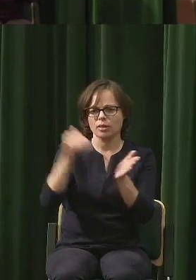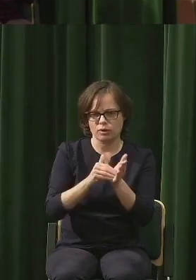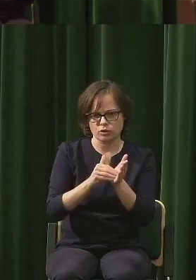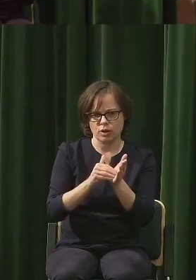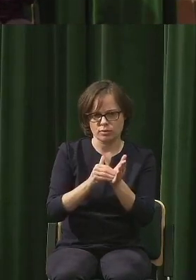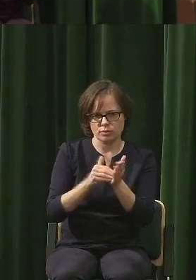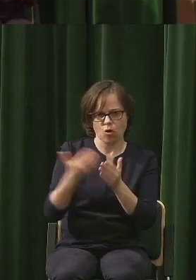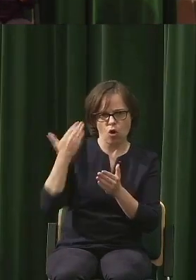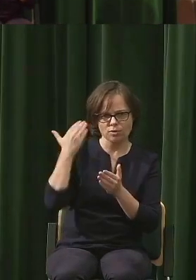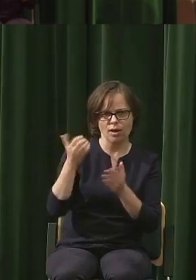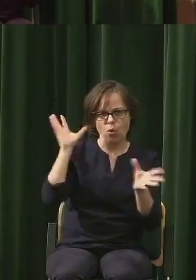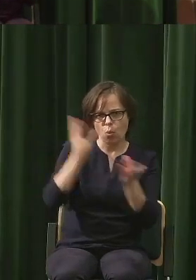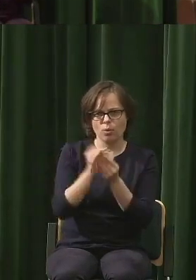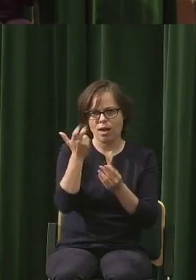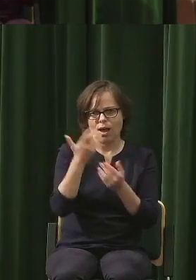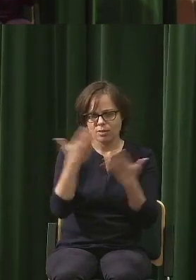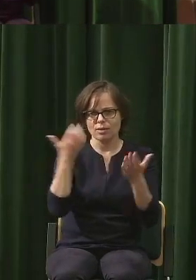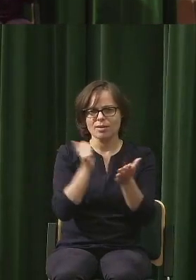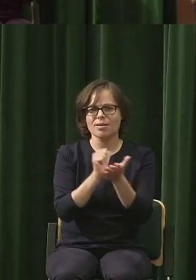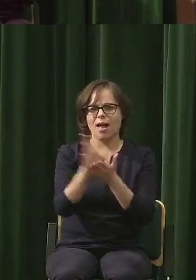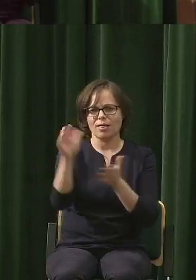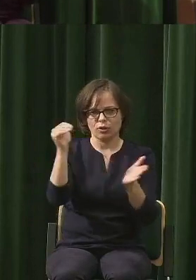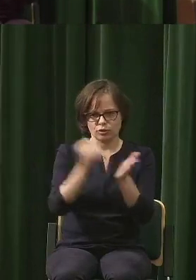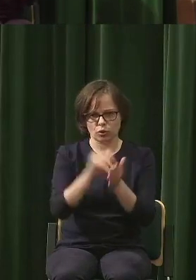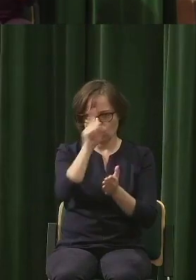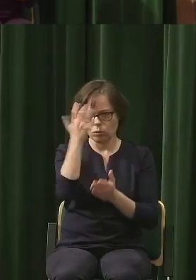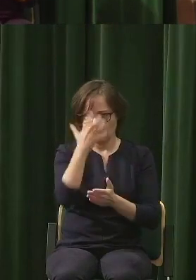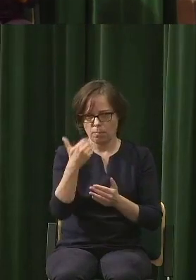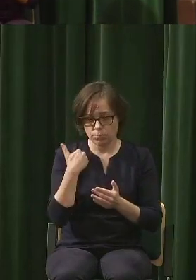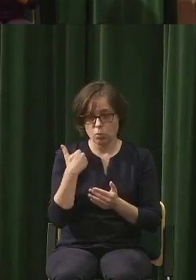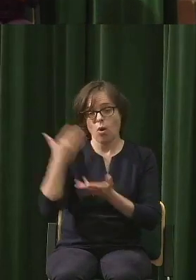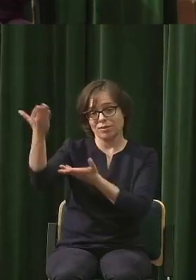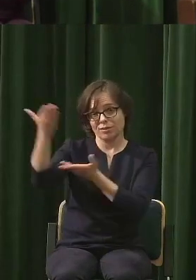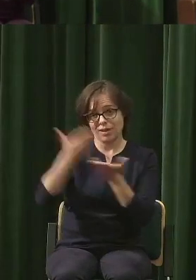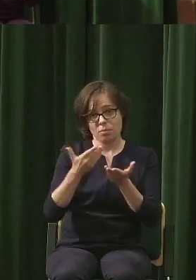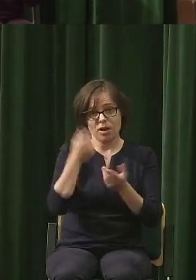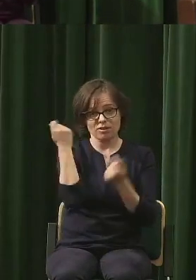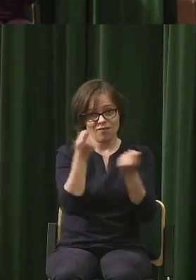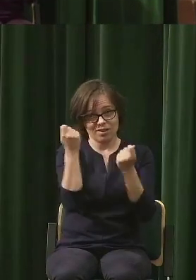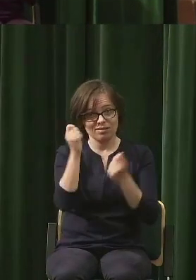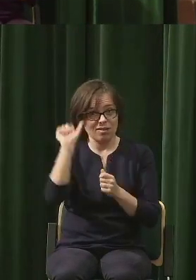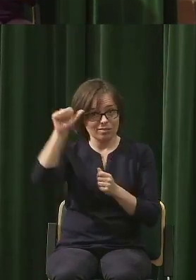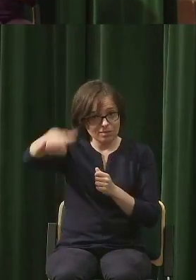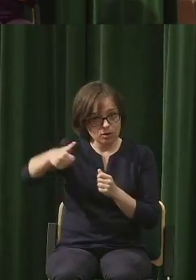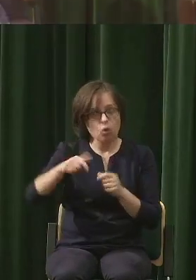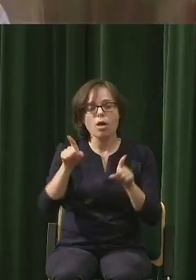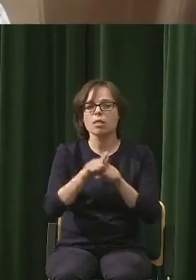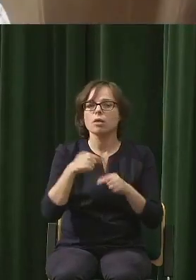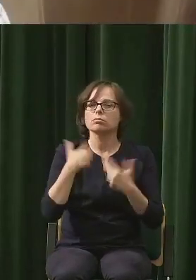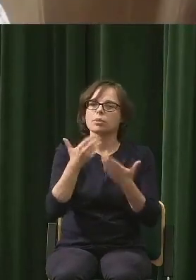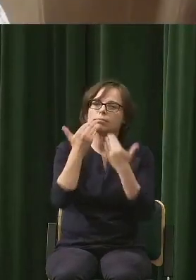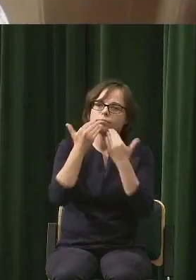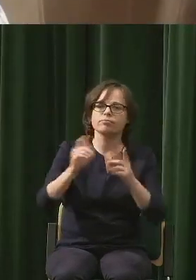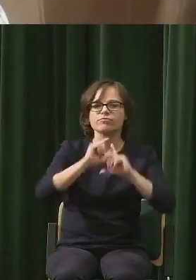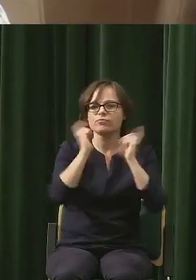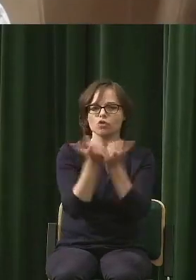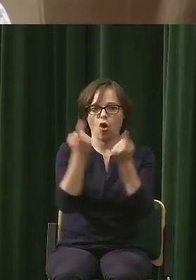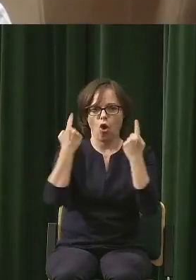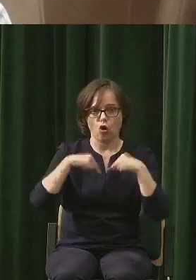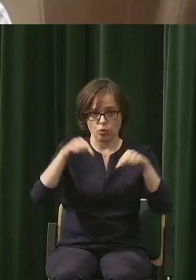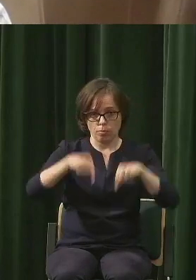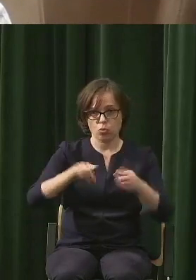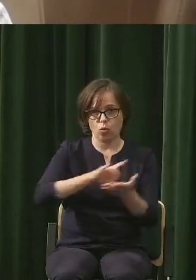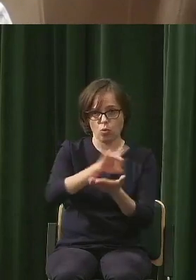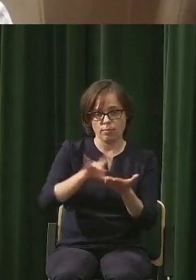przeciągu ostatnich dni, zaprosić na festiwal za rok. I chciałam podziękować wszystkim osobom tutaj od nas z